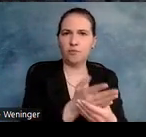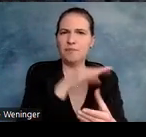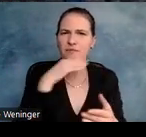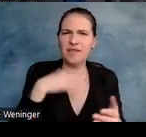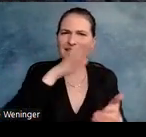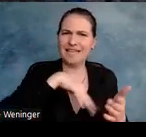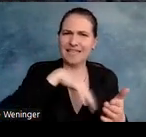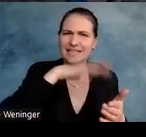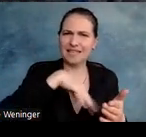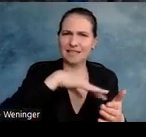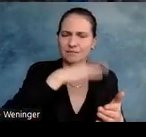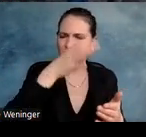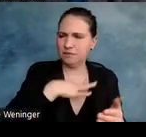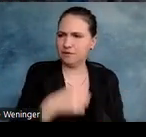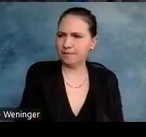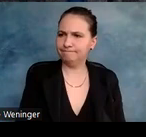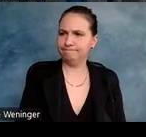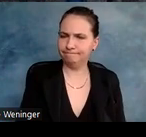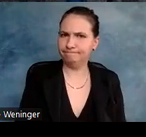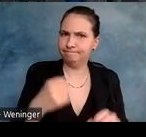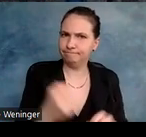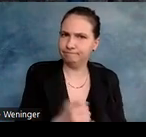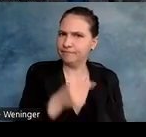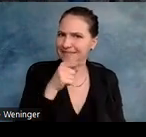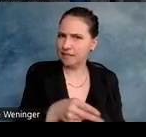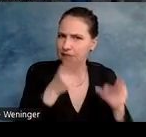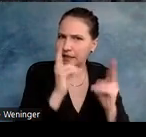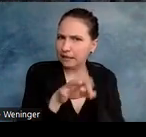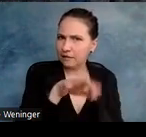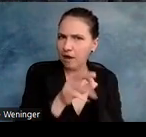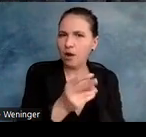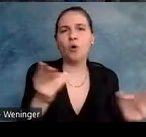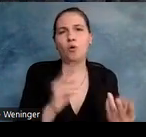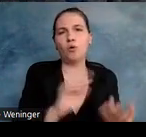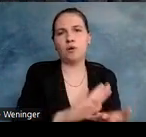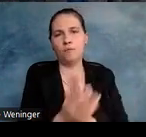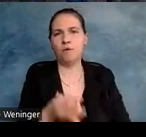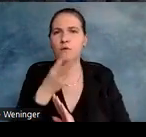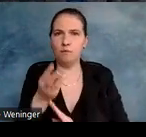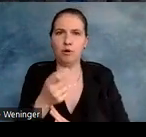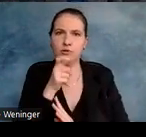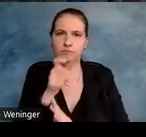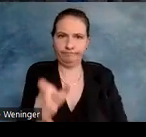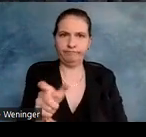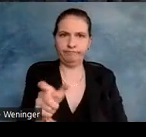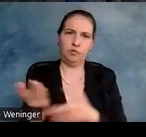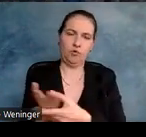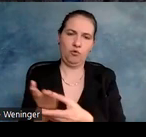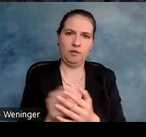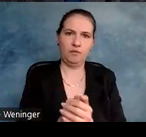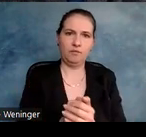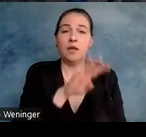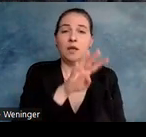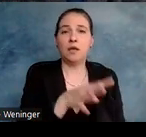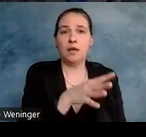Text, dann muss ich mich fragen, ist wirklich Excel die richtige Wahl oder sollte ich nicht vielleicht besser ein Word-Dokument draus machen? Also man kann zum Beispiel in Excel halt